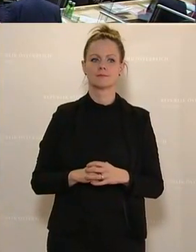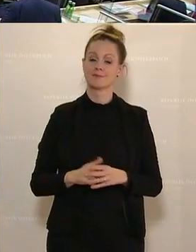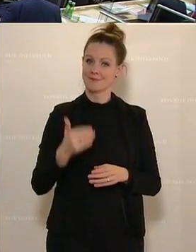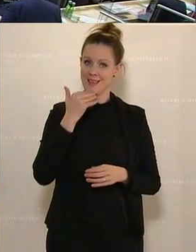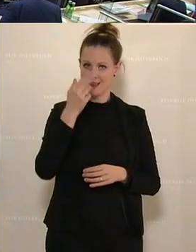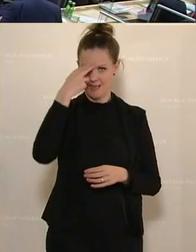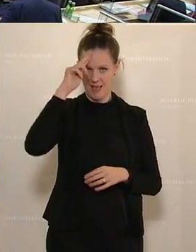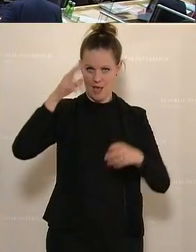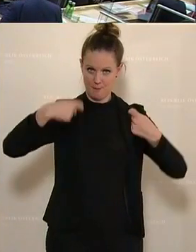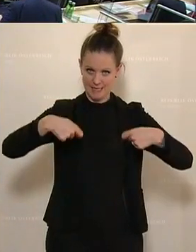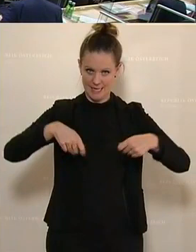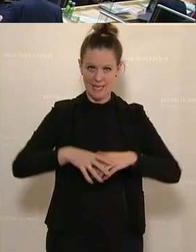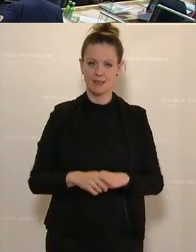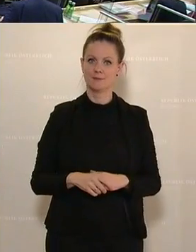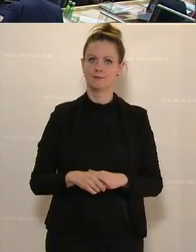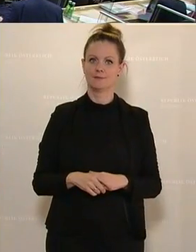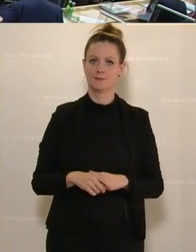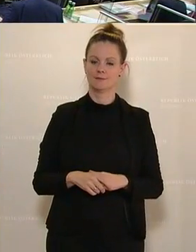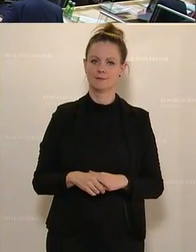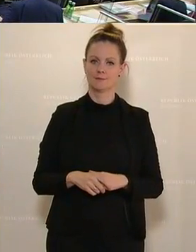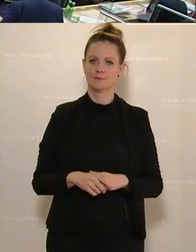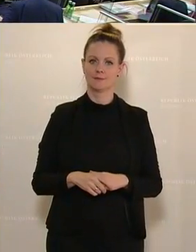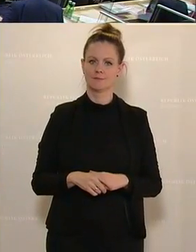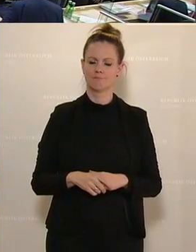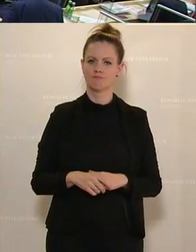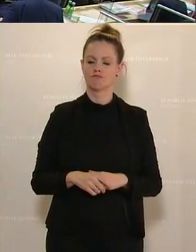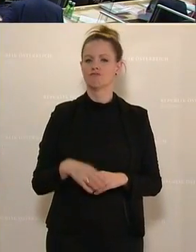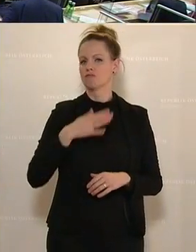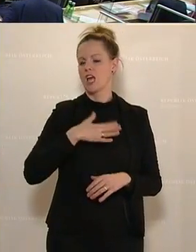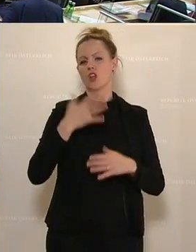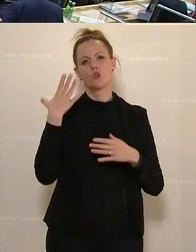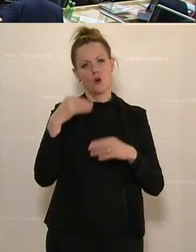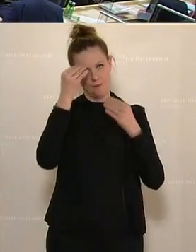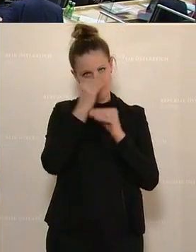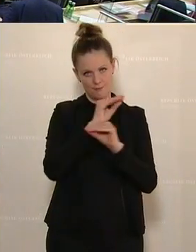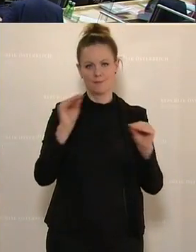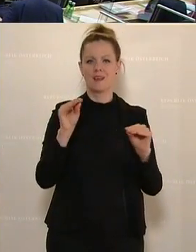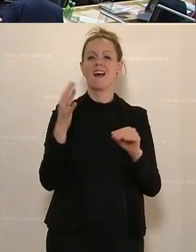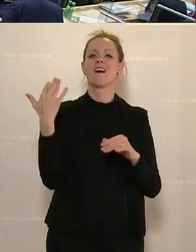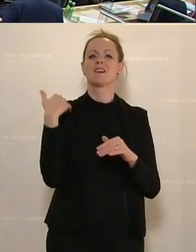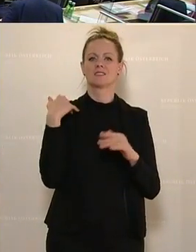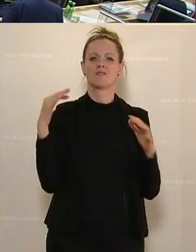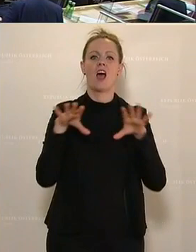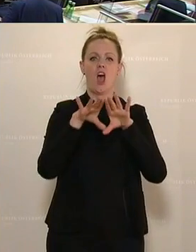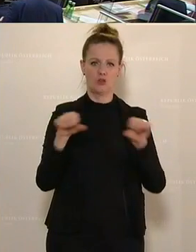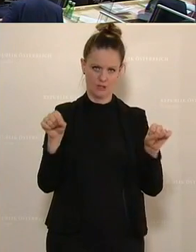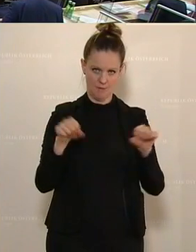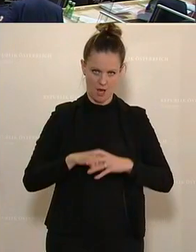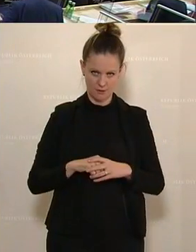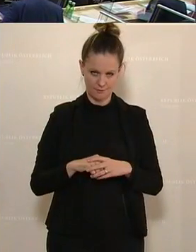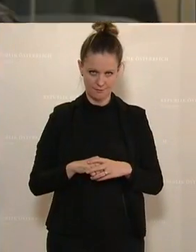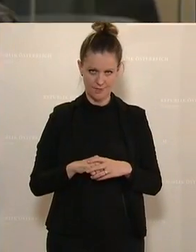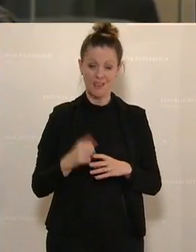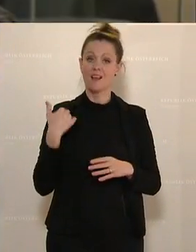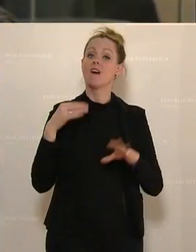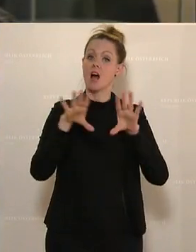Danke, Herr Präsident. Ich würde vielleicht ganz gern noch einmal darauf hinweisen, worauf wir uns gemeinsam in der Präsidiale verständigt haben. Es